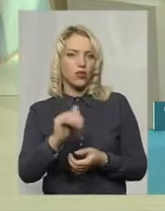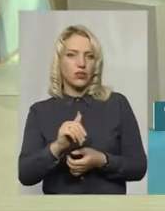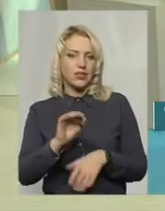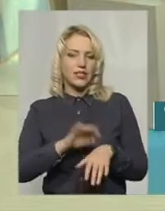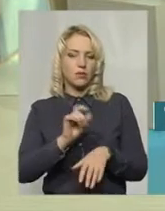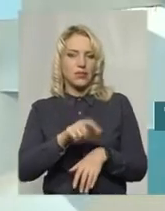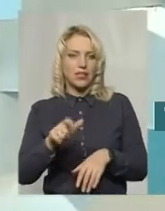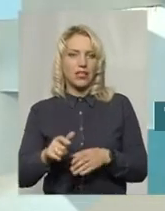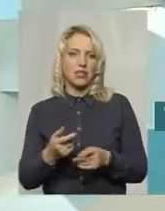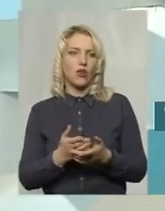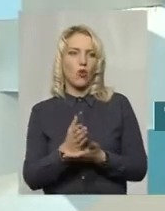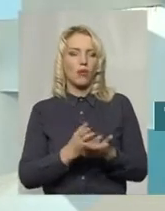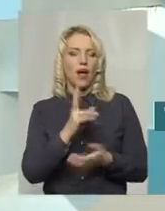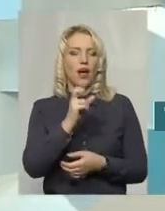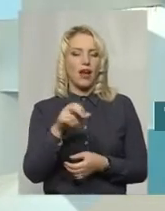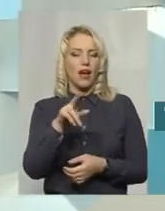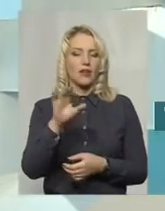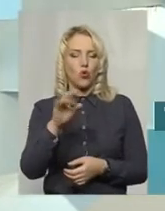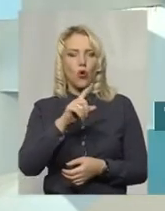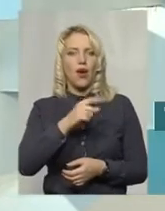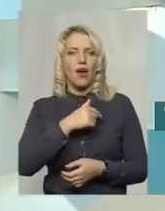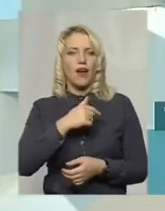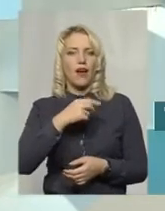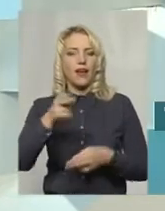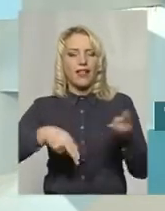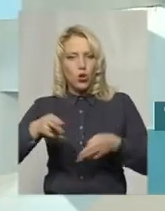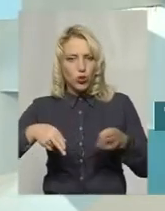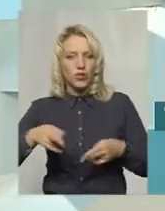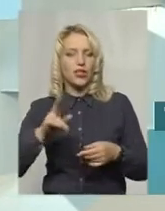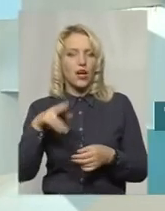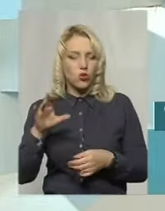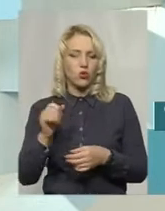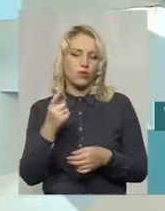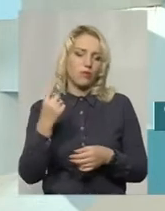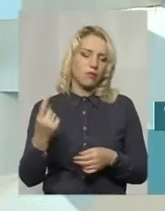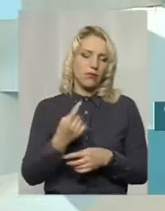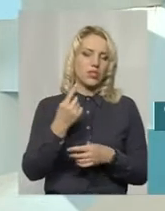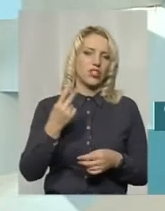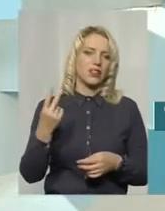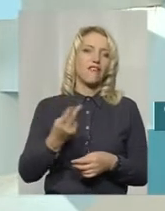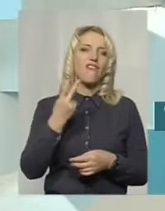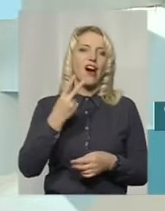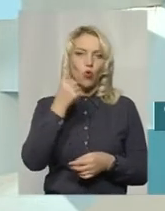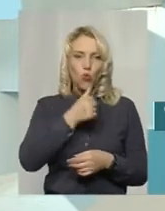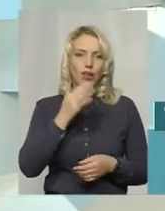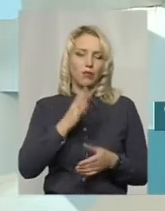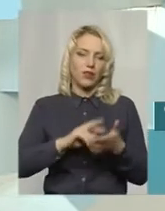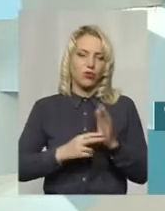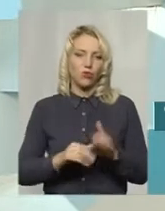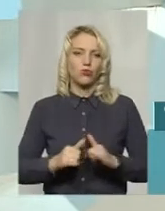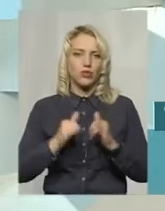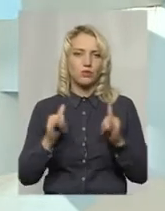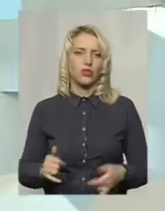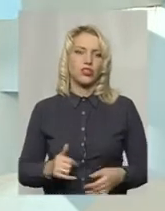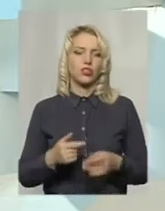пацієнтів. Слуговувала кардіохірургія, разом 7 тисяч пацієнтів, то перших два роки ми плануємо збільшити кількість пацієнтів до